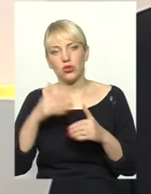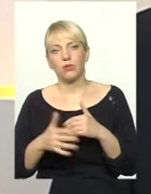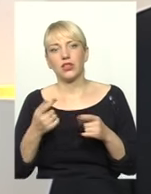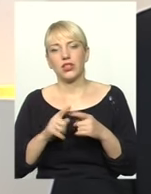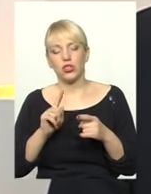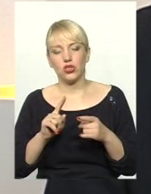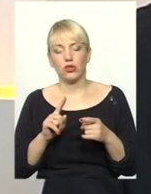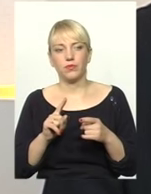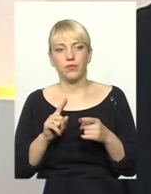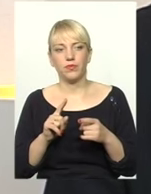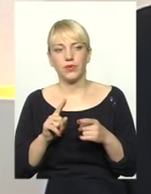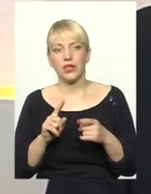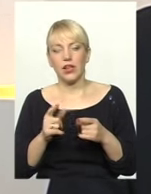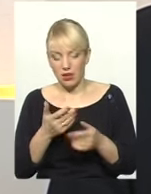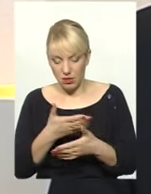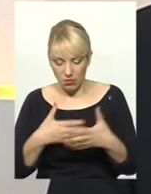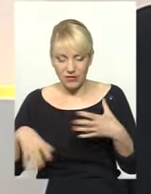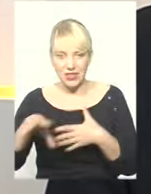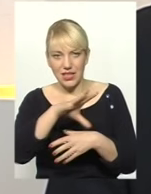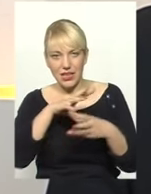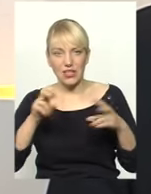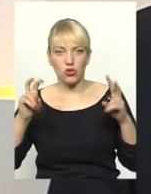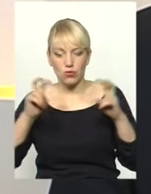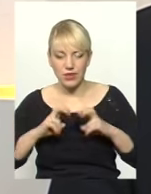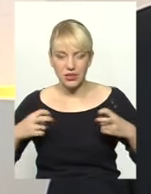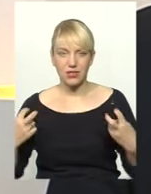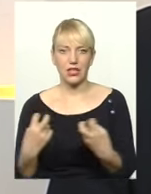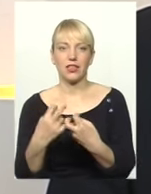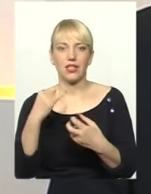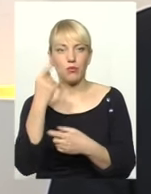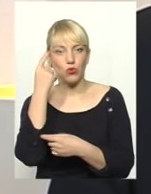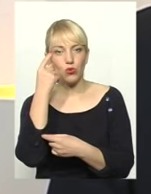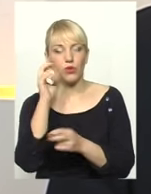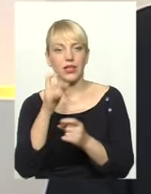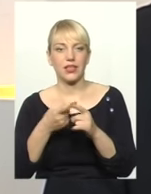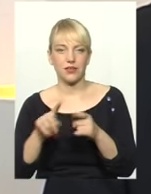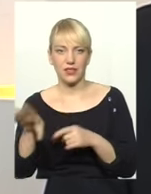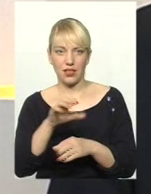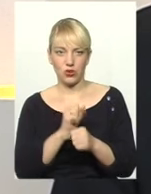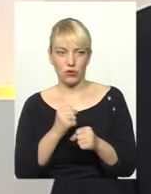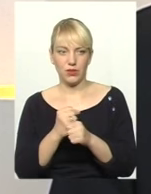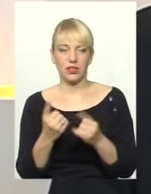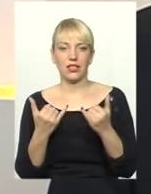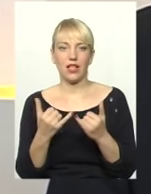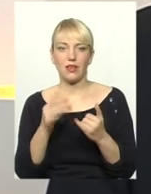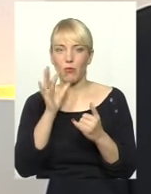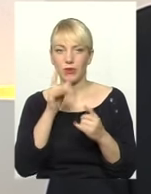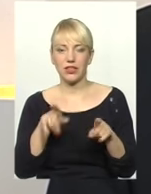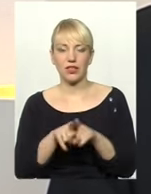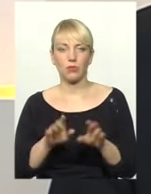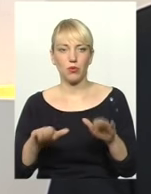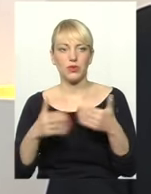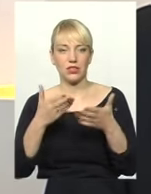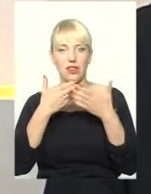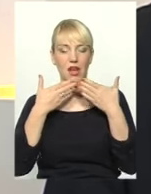відці не уникнути, щоб ми сіли всі разом, за круглим столом, і подумали, як це все зробити. На даний момент таких пропозицій